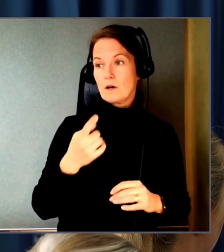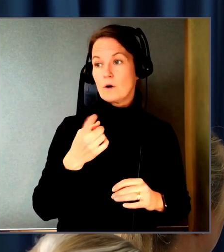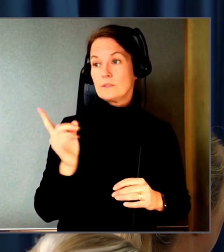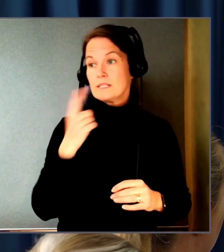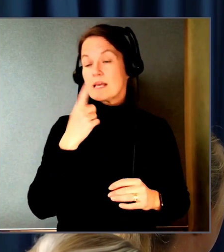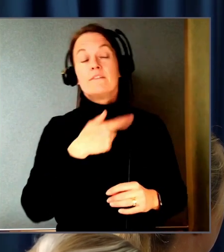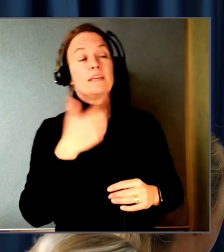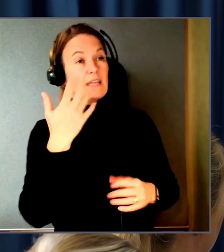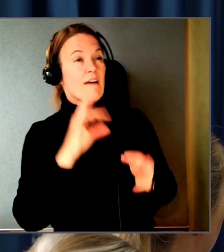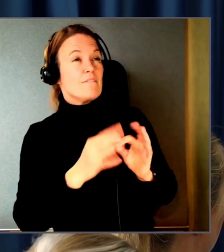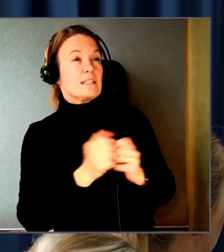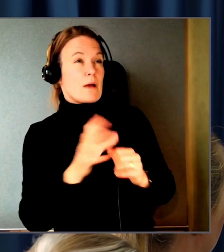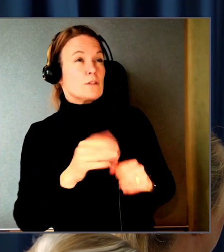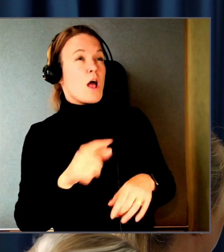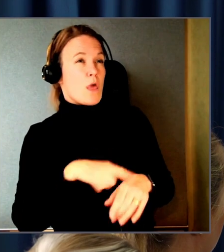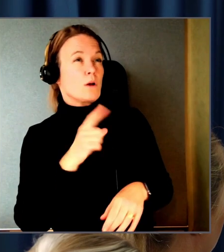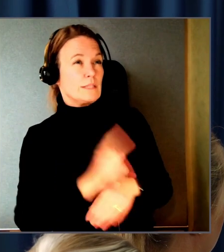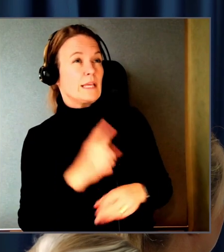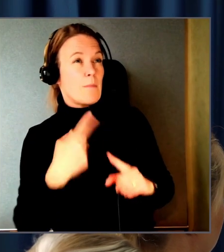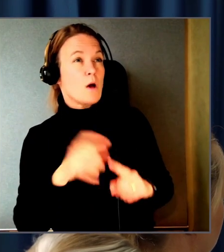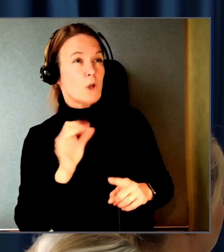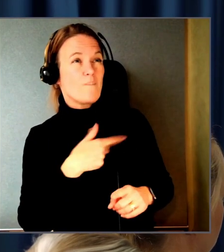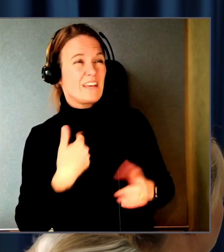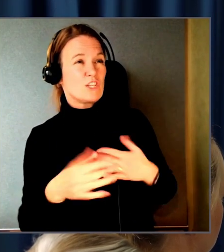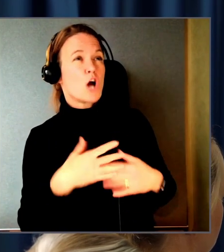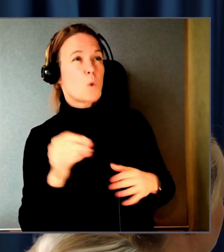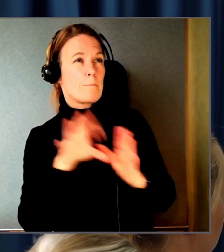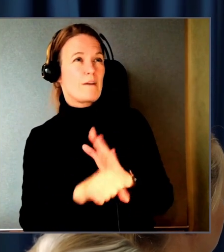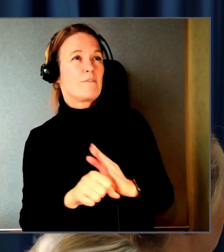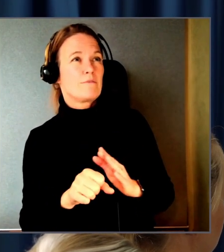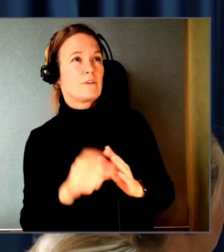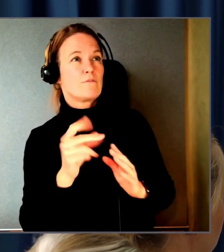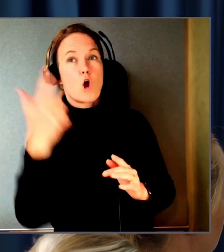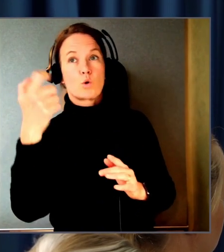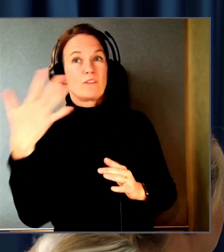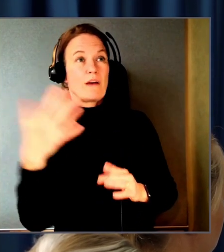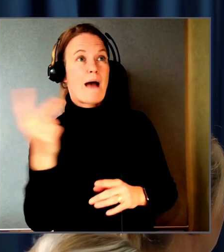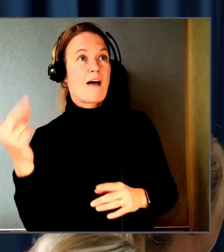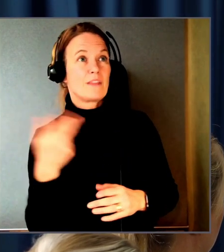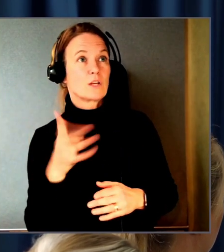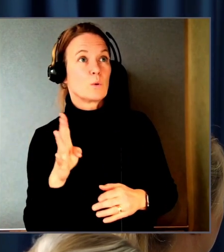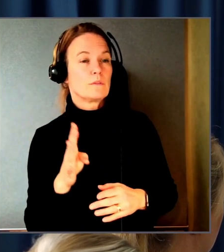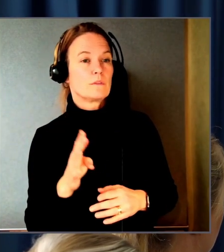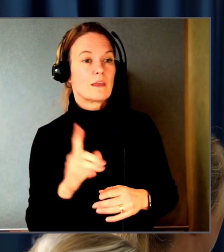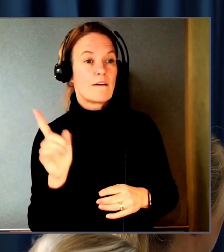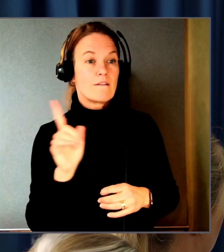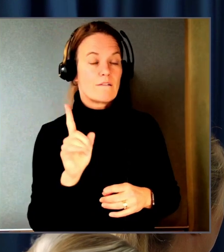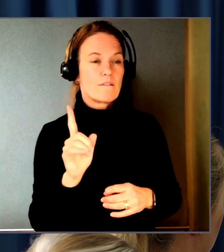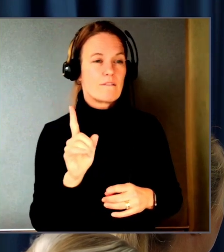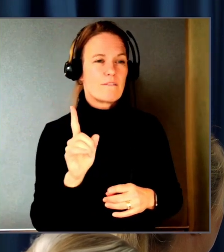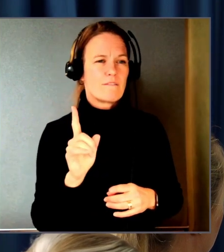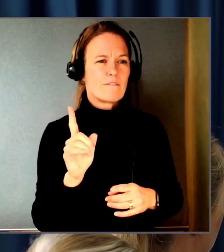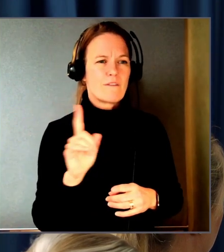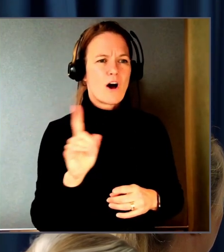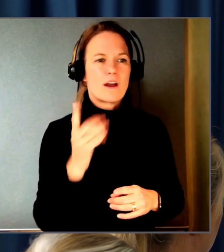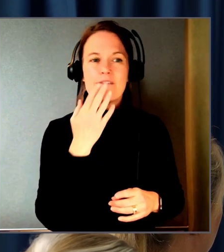fixa men det tar jättelång tid. Plus att om vi gör det så går det sönder för 75 andra kunder. Alltså var landar det någonstans? Vem ska ta